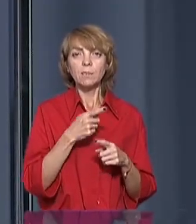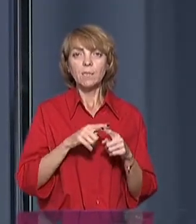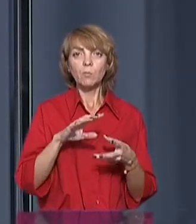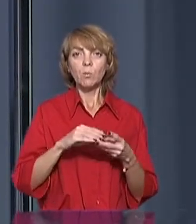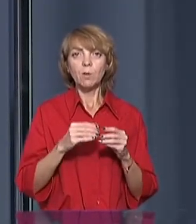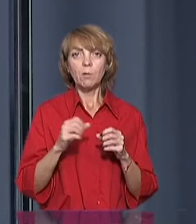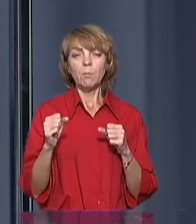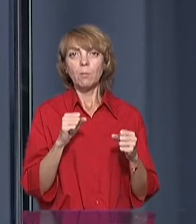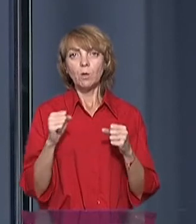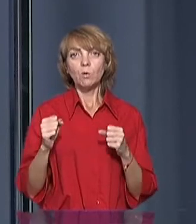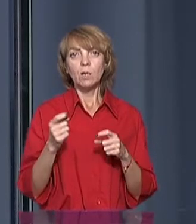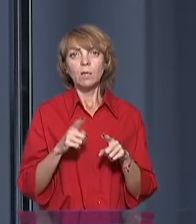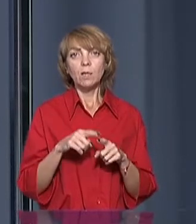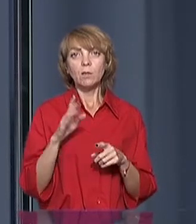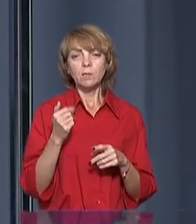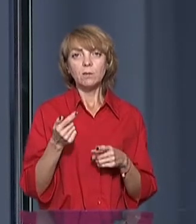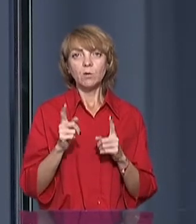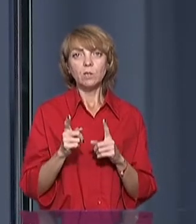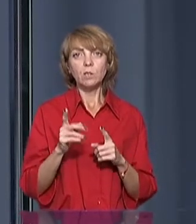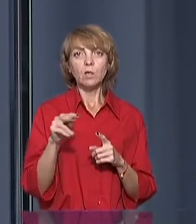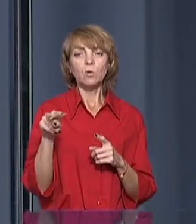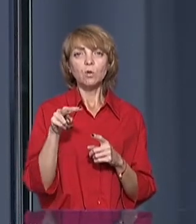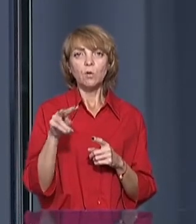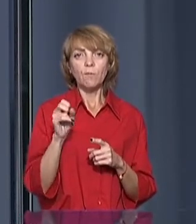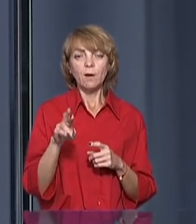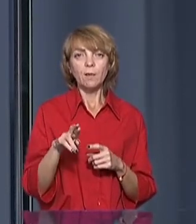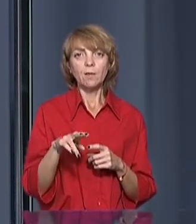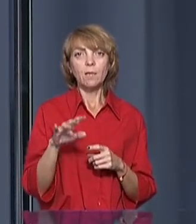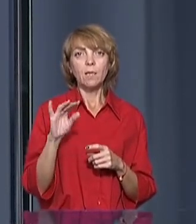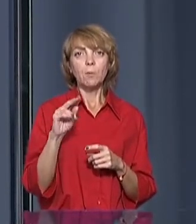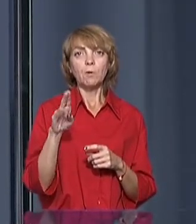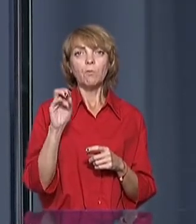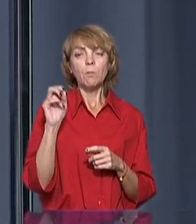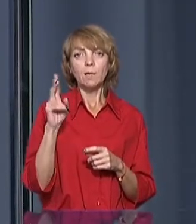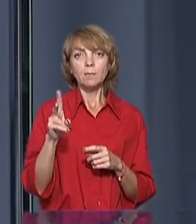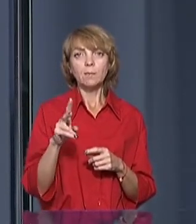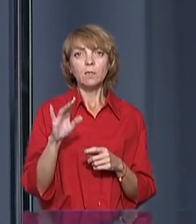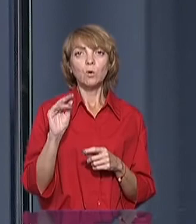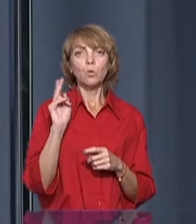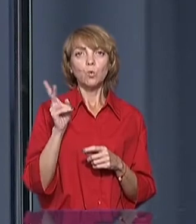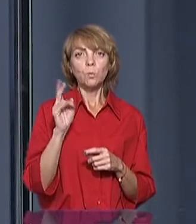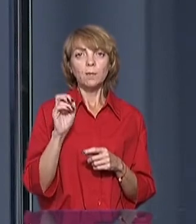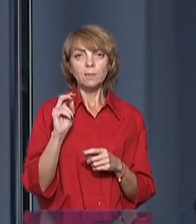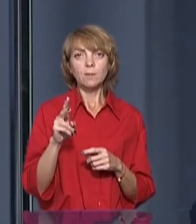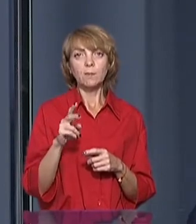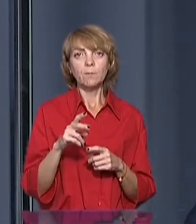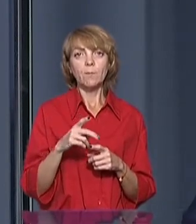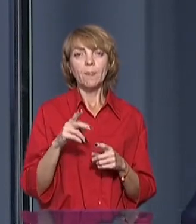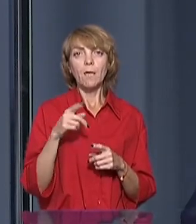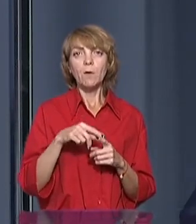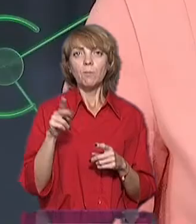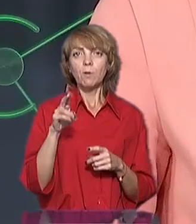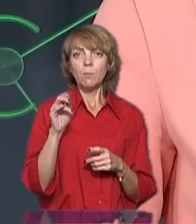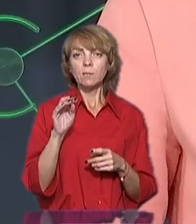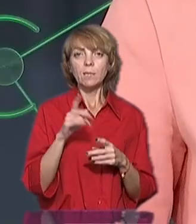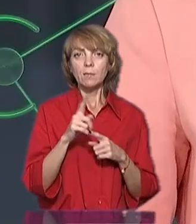проблемою побороліся. А так, це, звісно, і Лазовая, і Первомайськ, і Купінськ, і Чугуїв. Первомайську хіба не